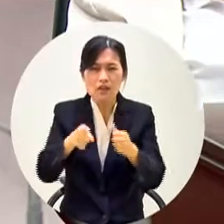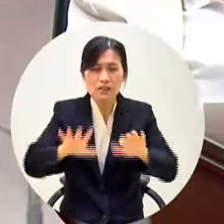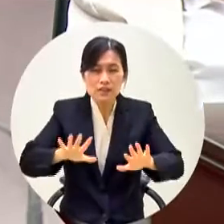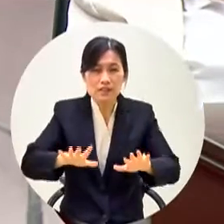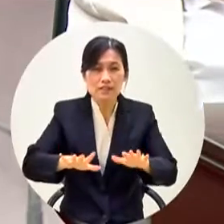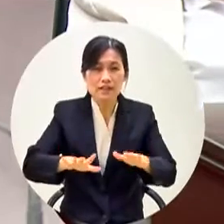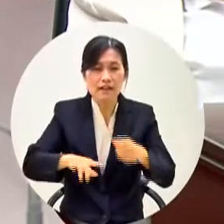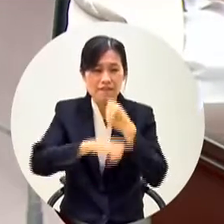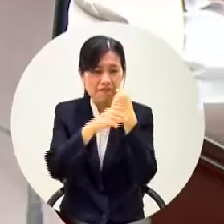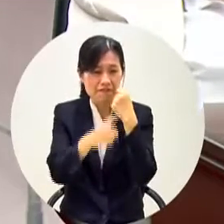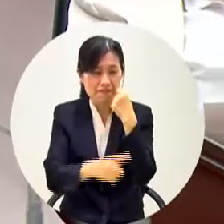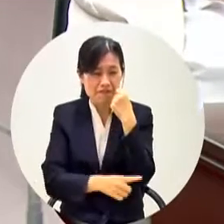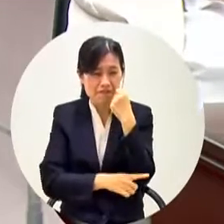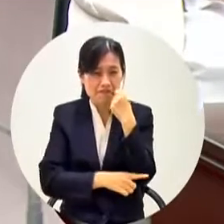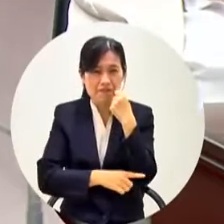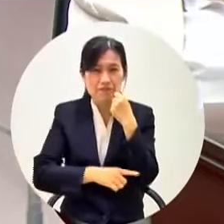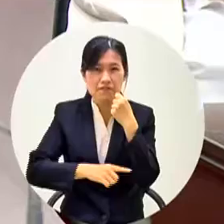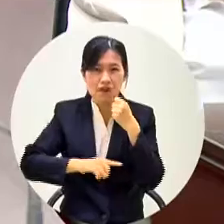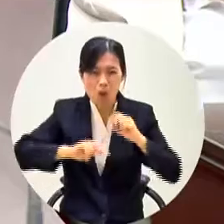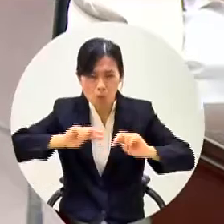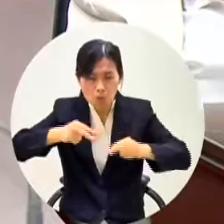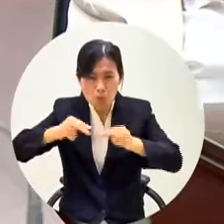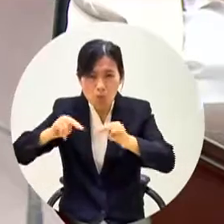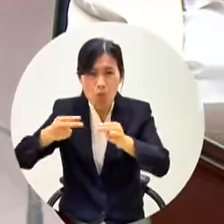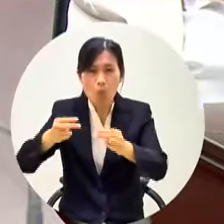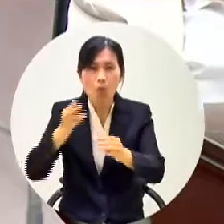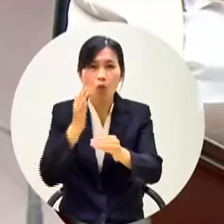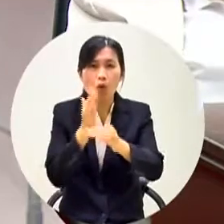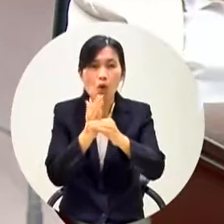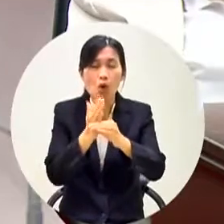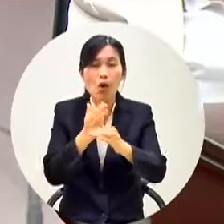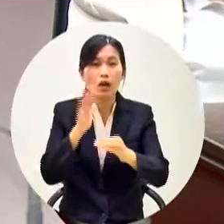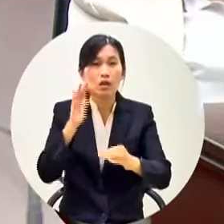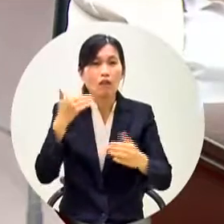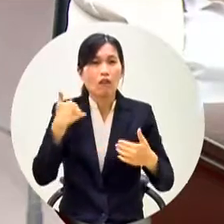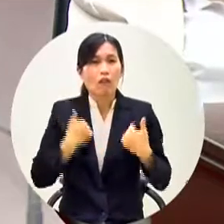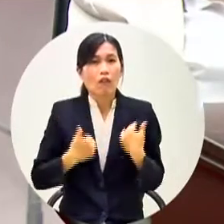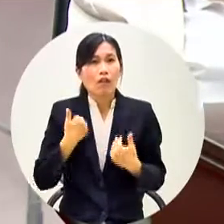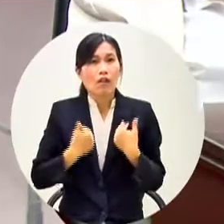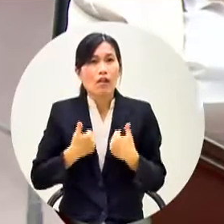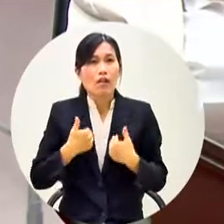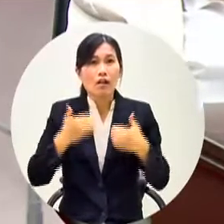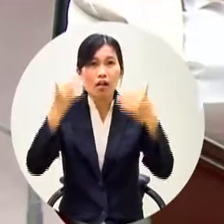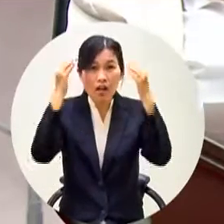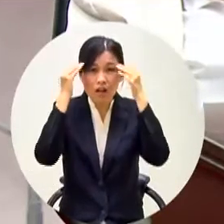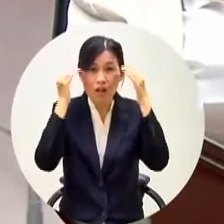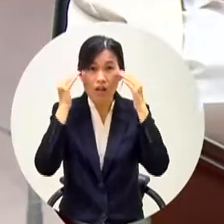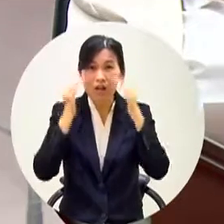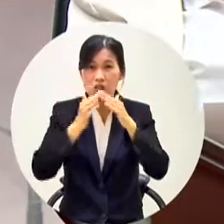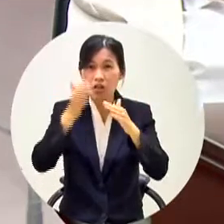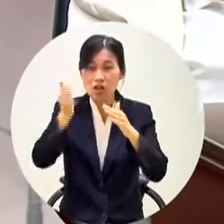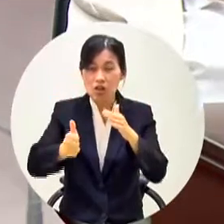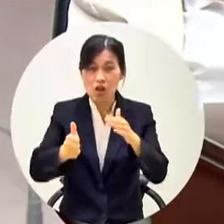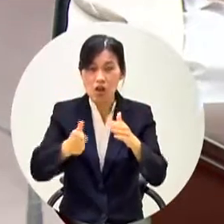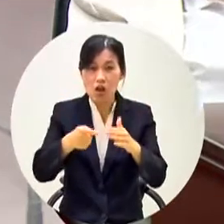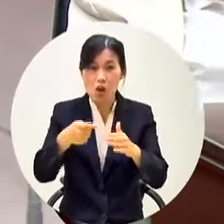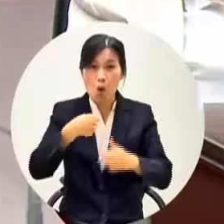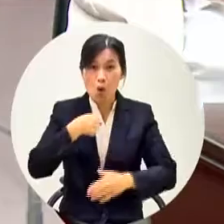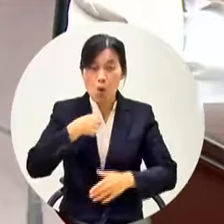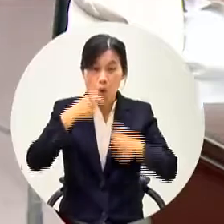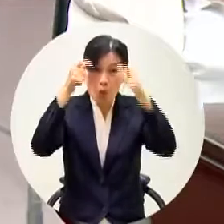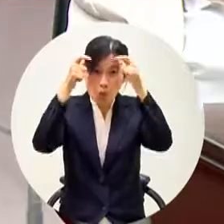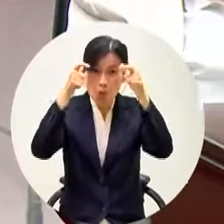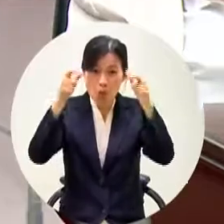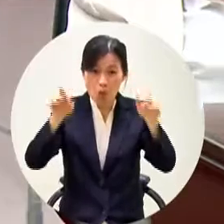育法還沒有可能還沒有修完但是很高興韓市長先從高雄市做起你先從高